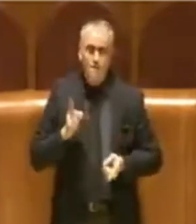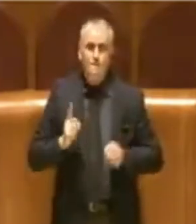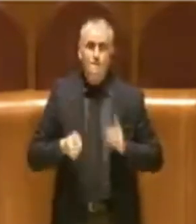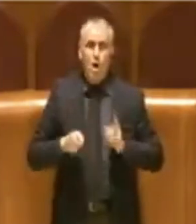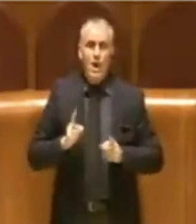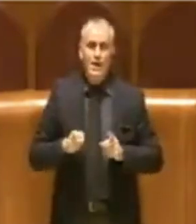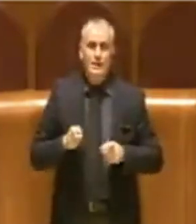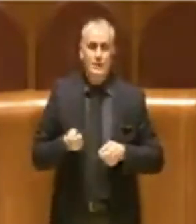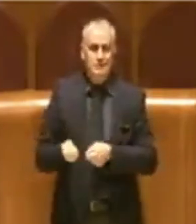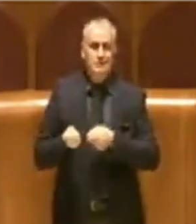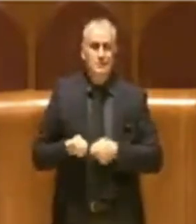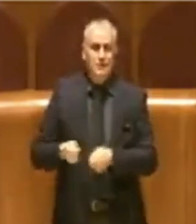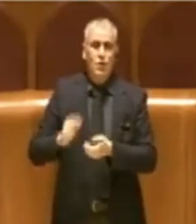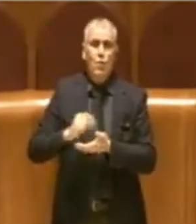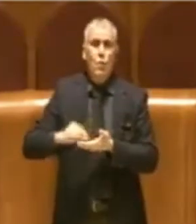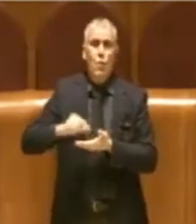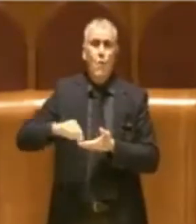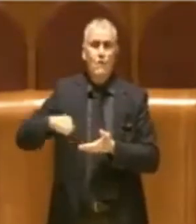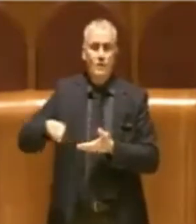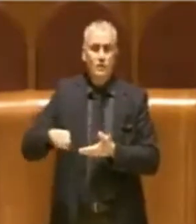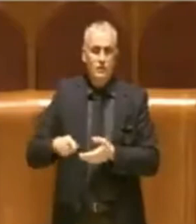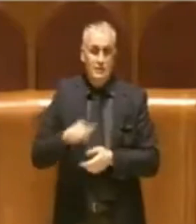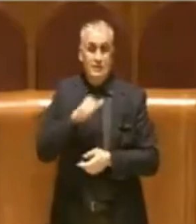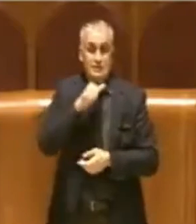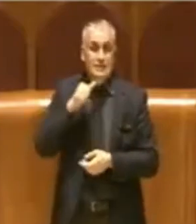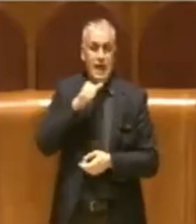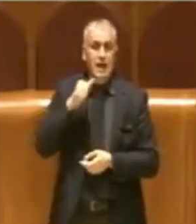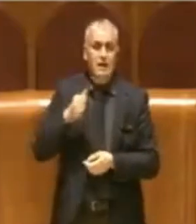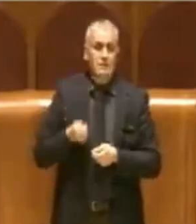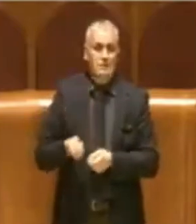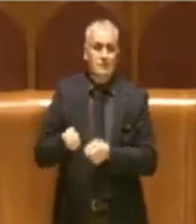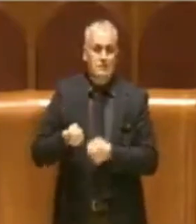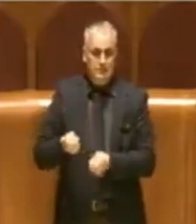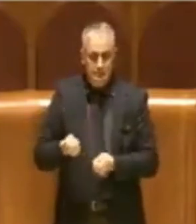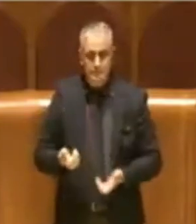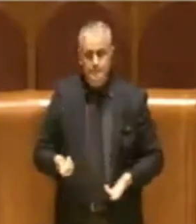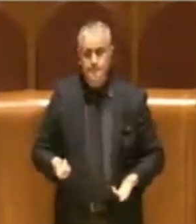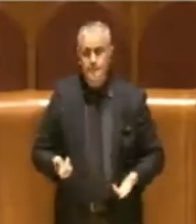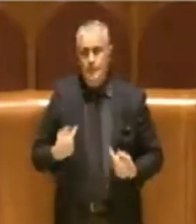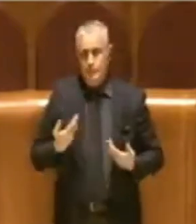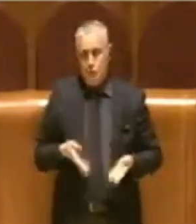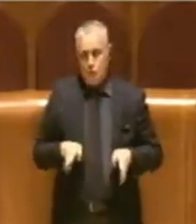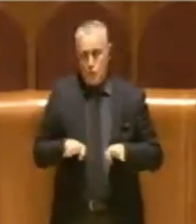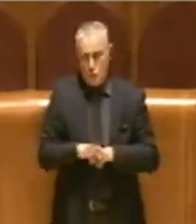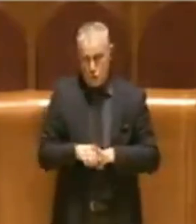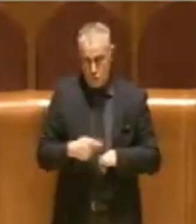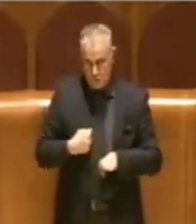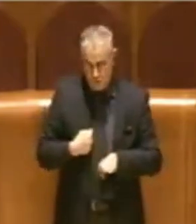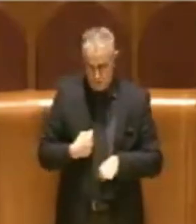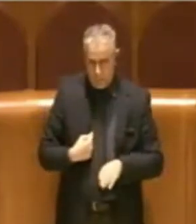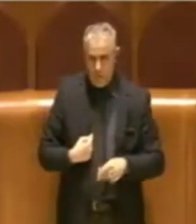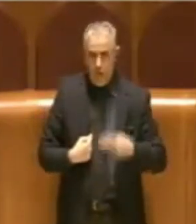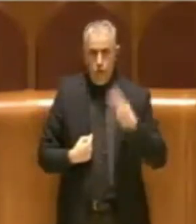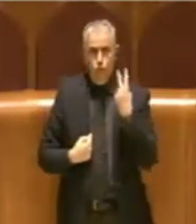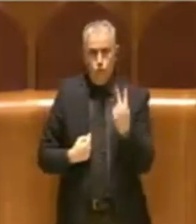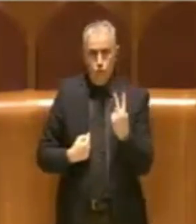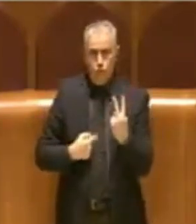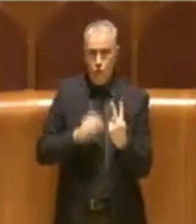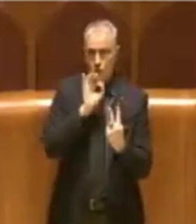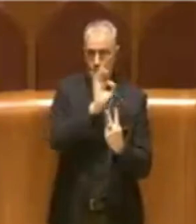agli uffici, perché abbiamo capito che ne hanno bisogno. Allora, per andare a chiudere, due punti noi